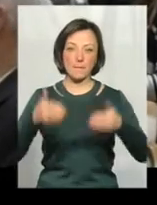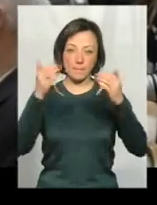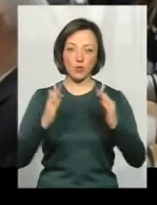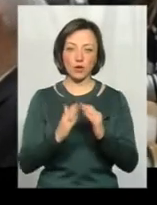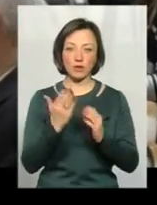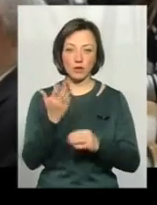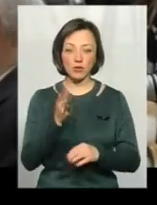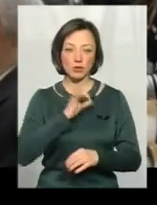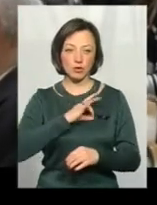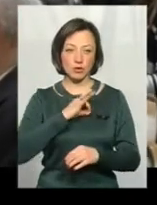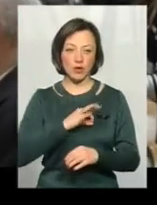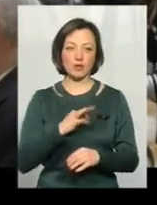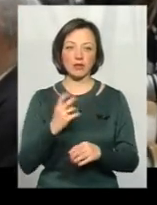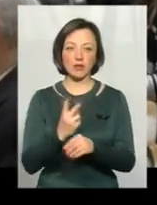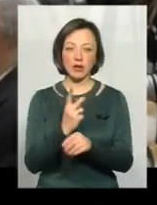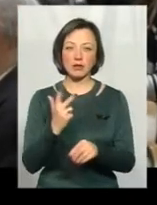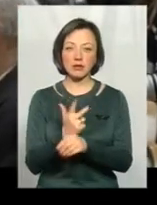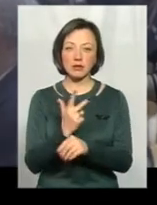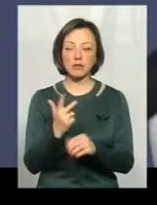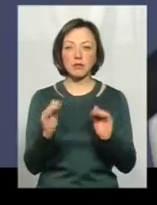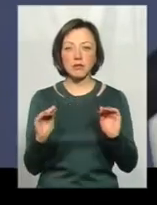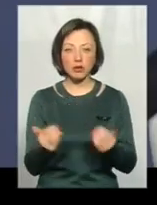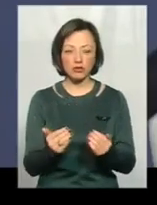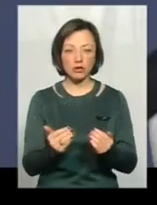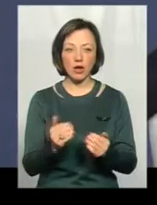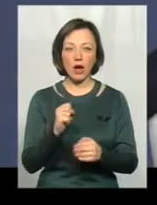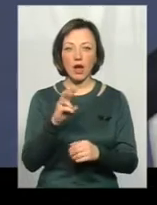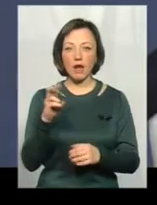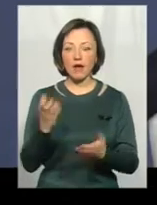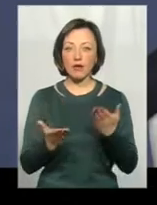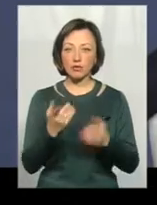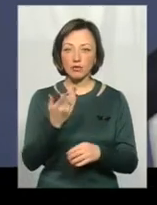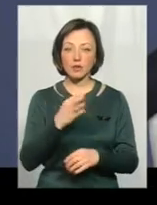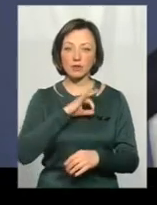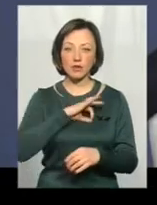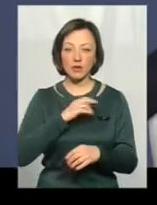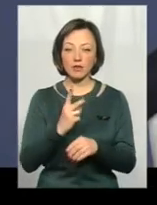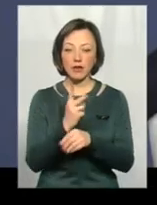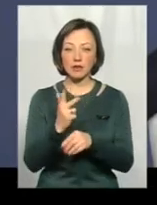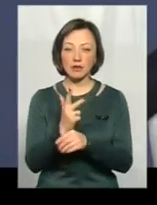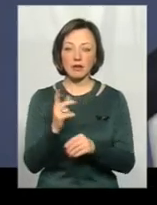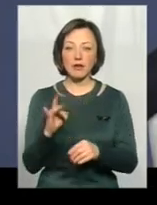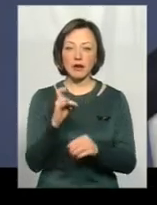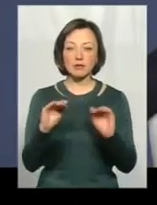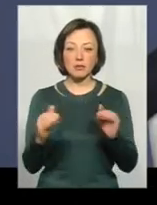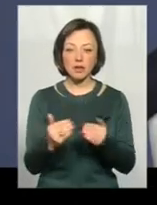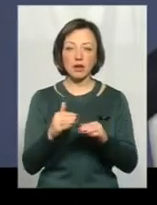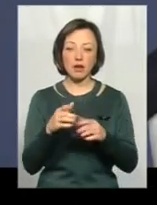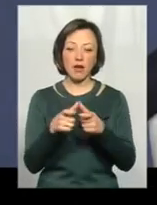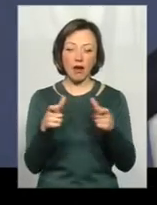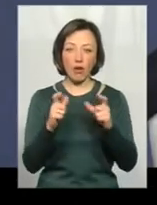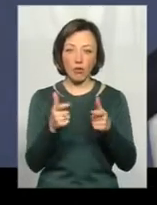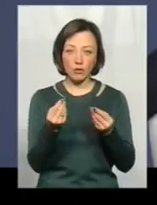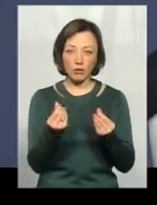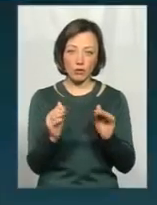ви будете споживати в 2-3 рази менше. Але якщо ви будете споживати в 2-3 рази менше, тоді і рахунок у вас буде в 2